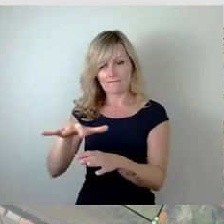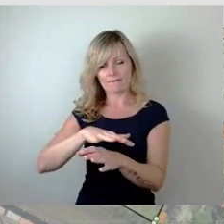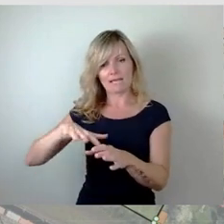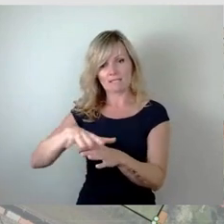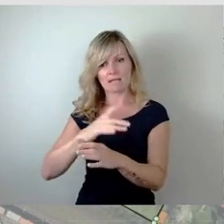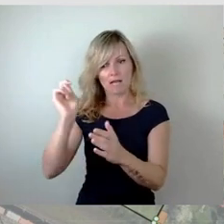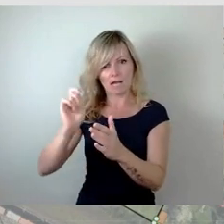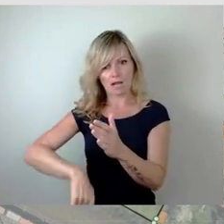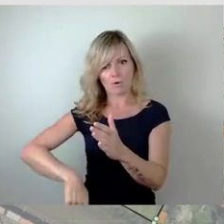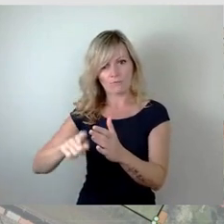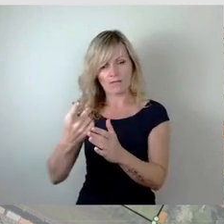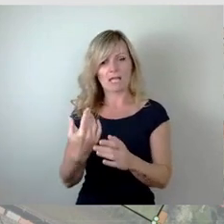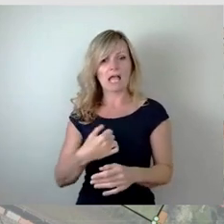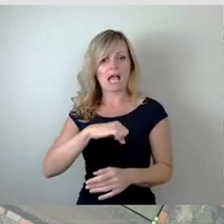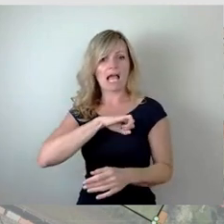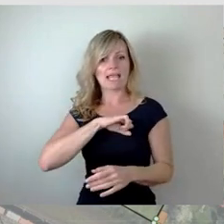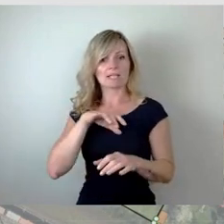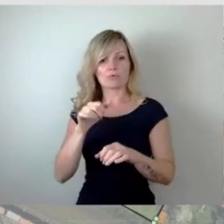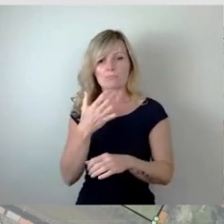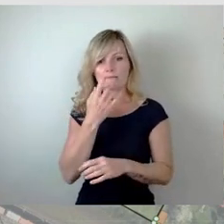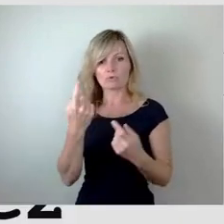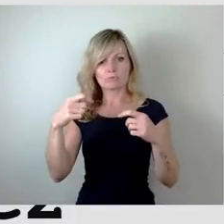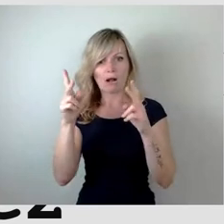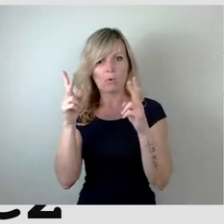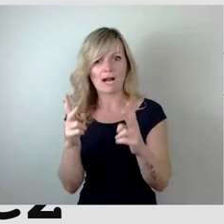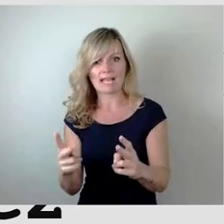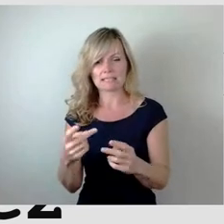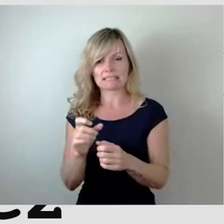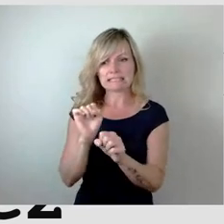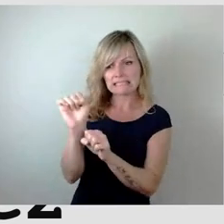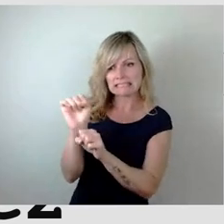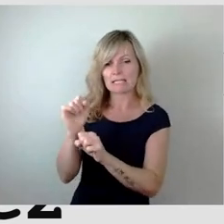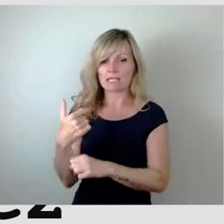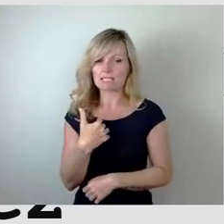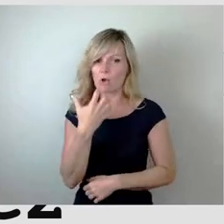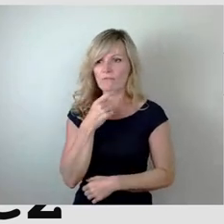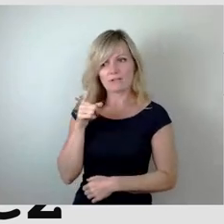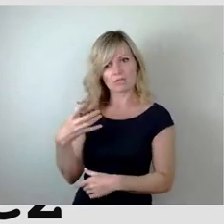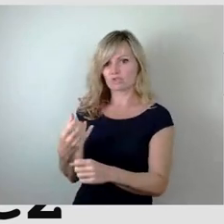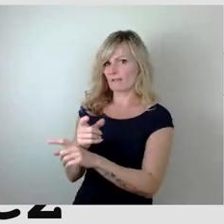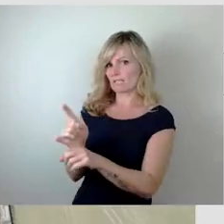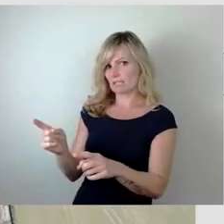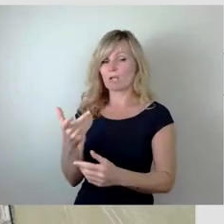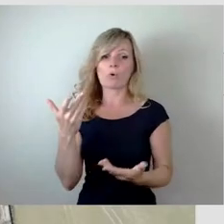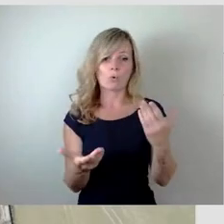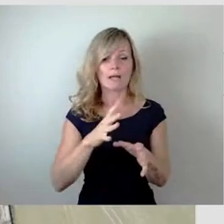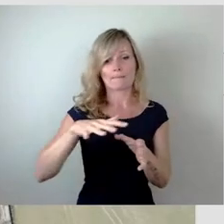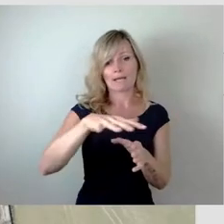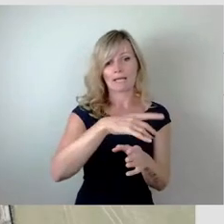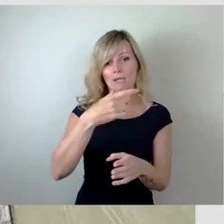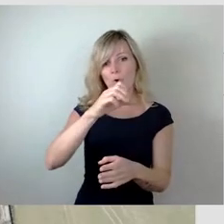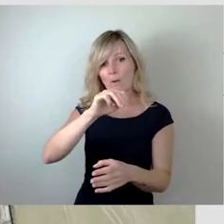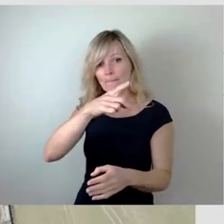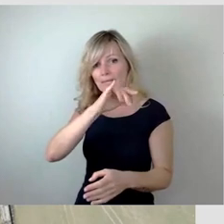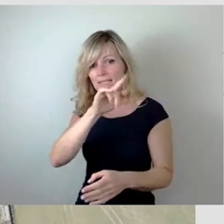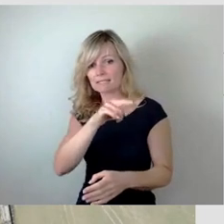bemühen sich, gegenwärtig Baurecht hinzukriegen, was sie hoffentlich nicht schaffen werden. Oder wir haben den Bereich in Gompitz, einen Verein